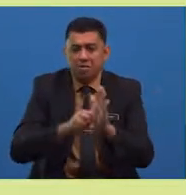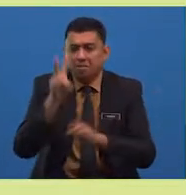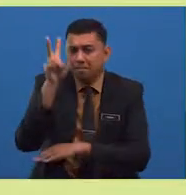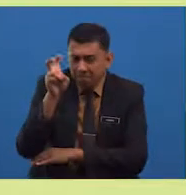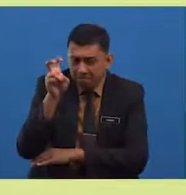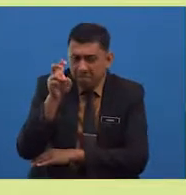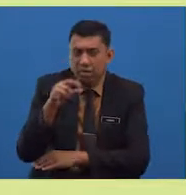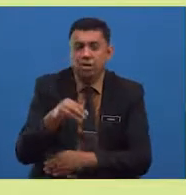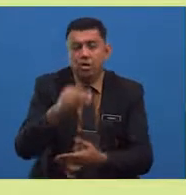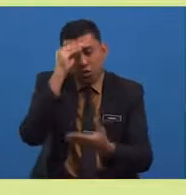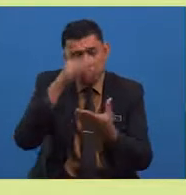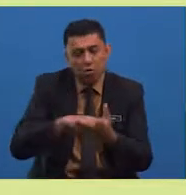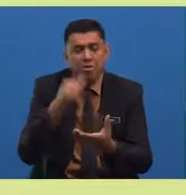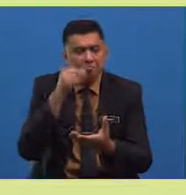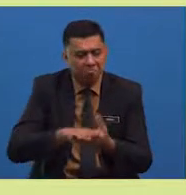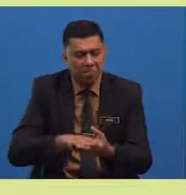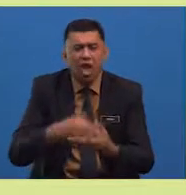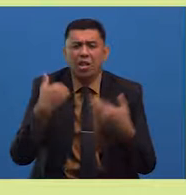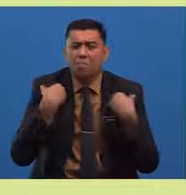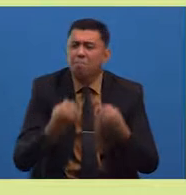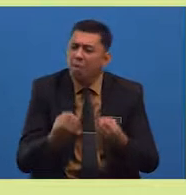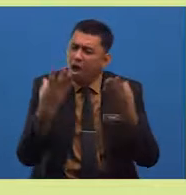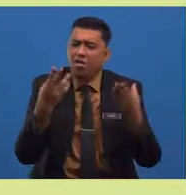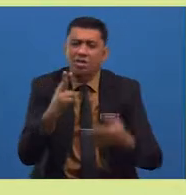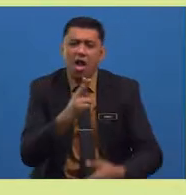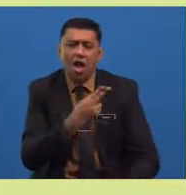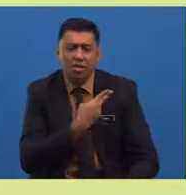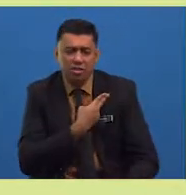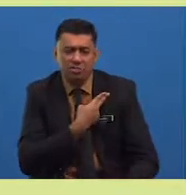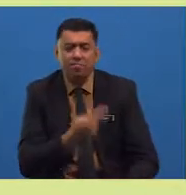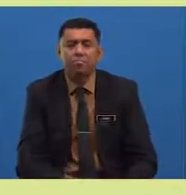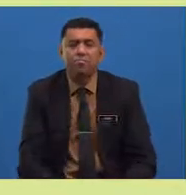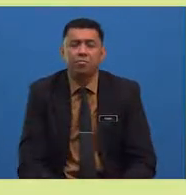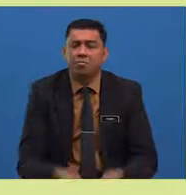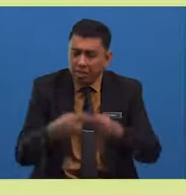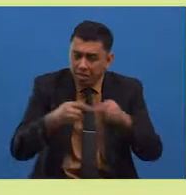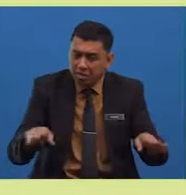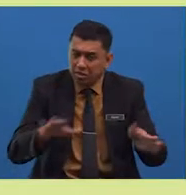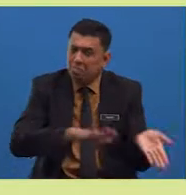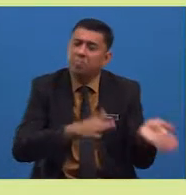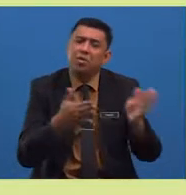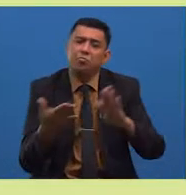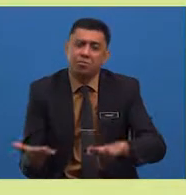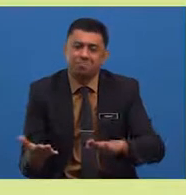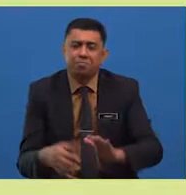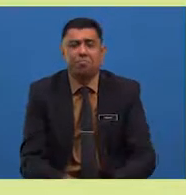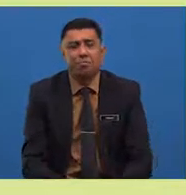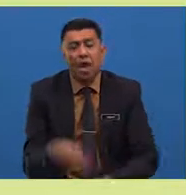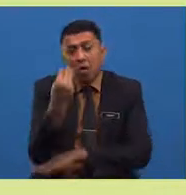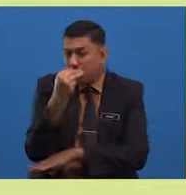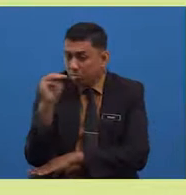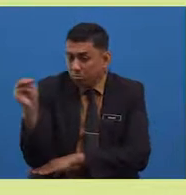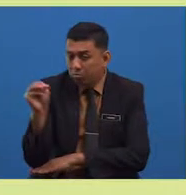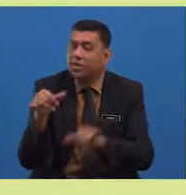memiliki banyak harta. Suami isteri tersebut telah meninggal dunia. Mereka